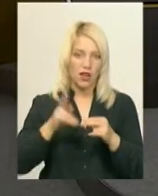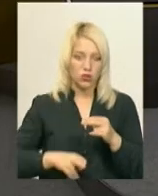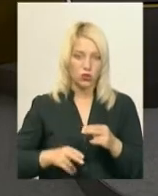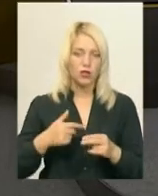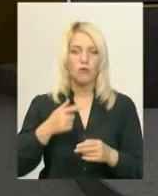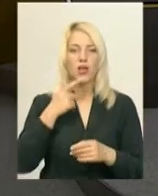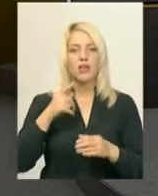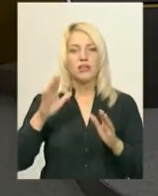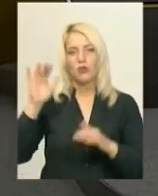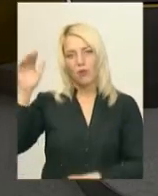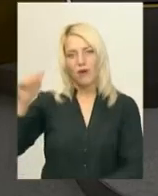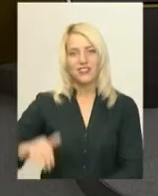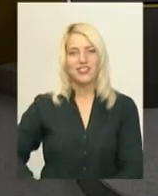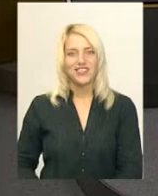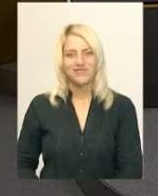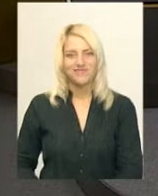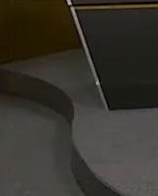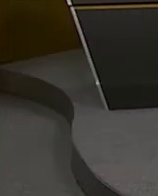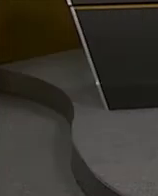настав час сказати вам до побачення.